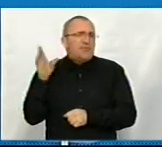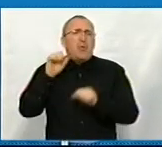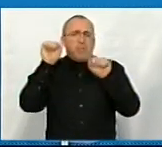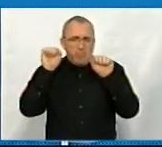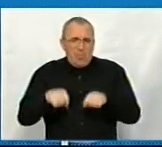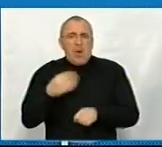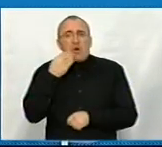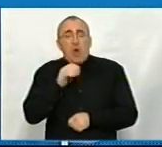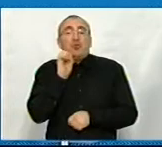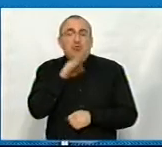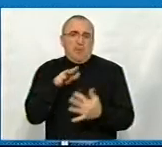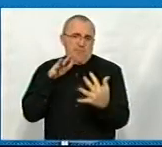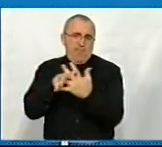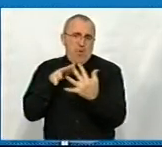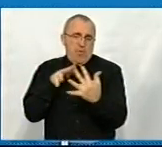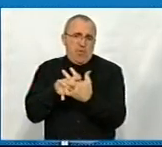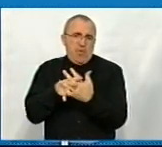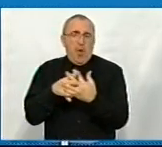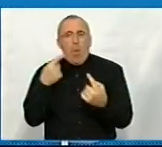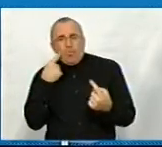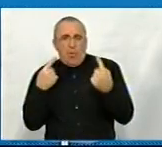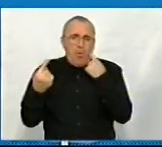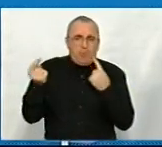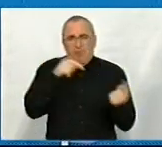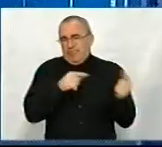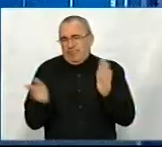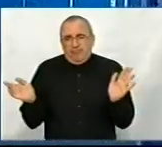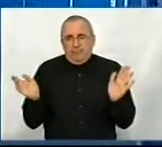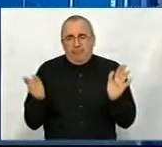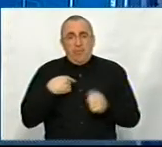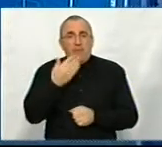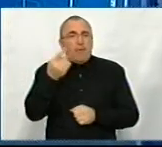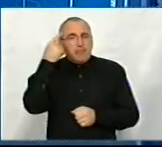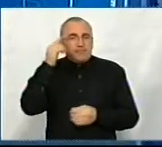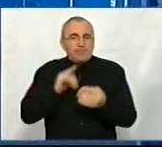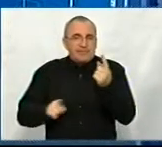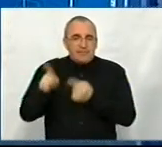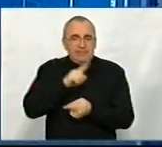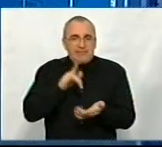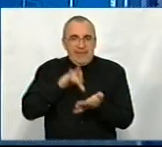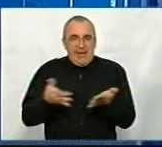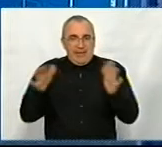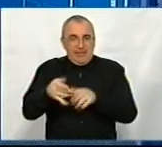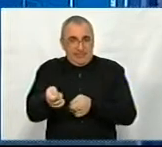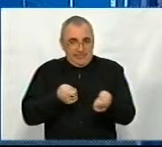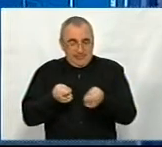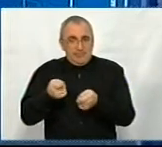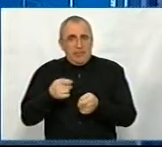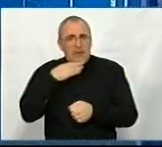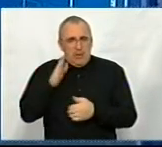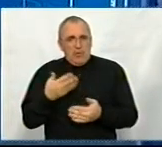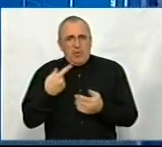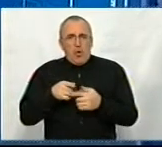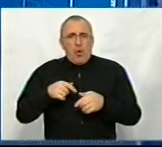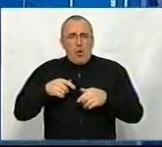краще, аніж воювати або ж оброжатися один на одного. На вашу думку, реформи децентралізації, чи вона залишила достатньо